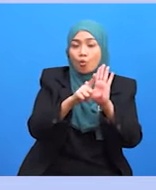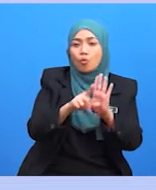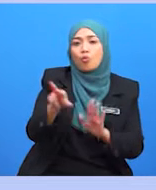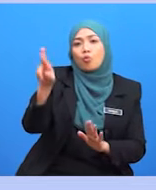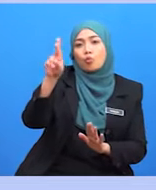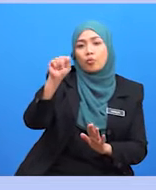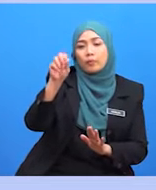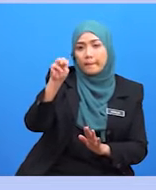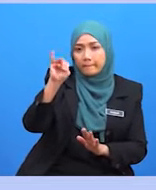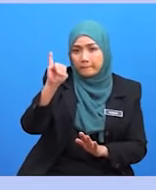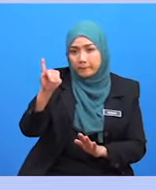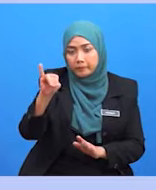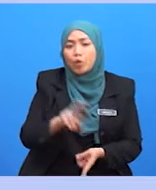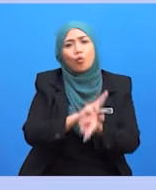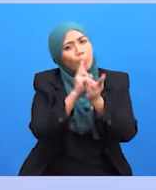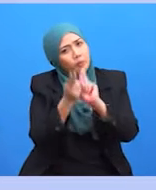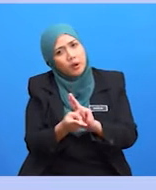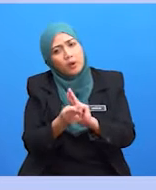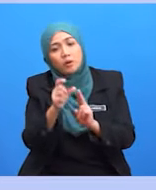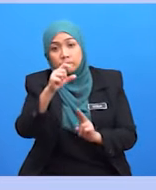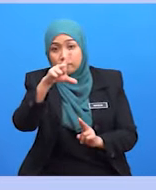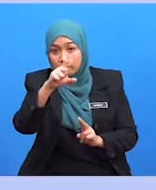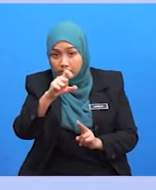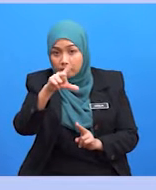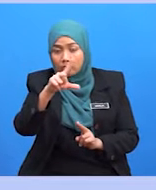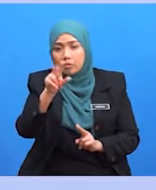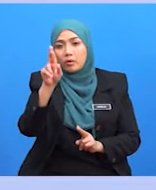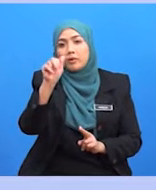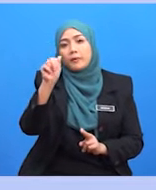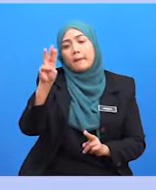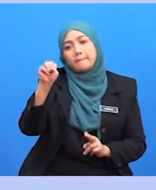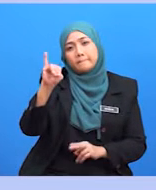Contoh berikutnya, pengubahsuaian skala logo rasmi.